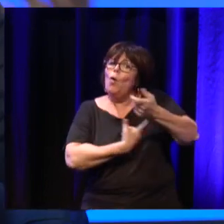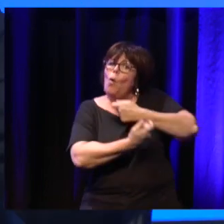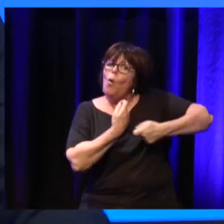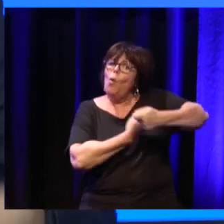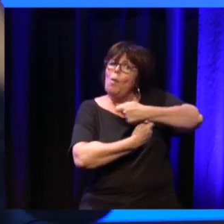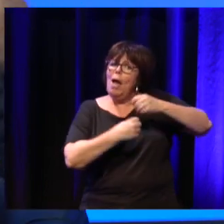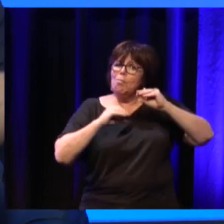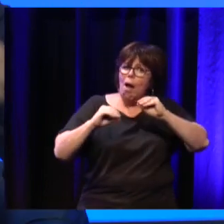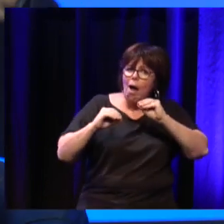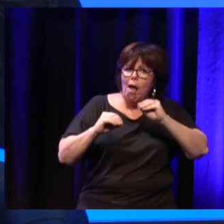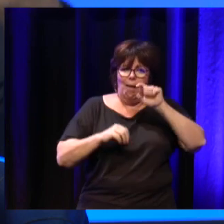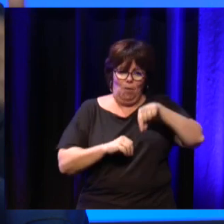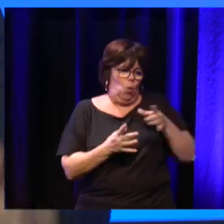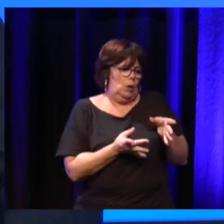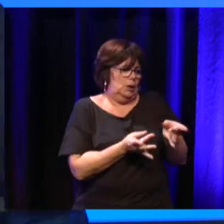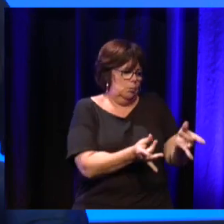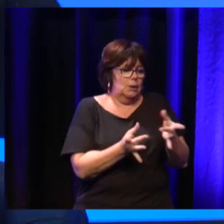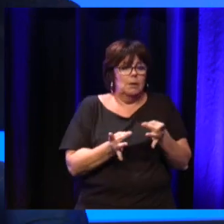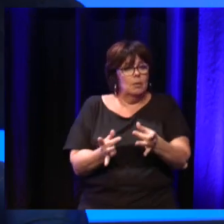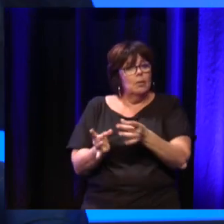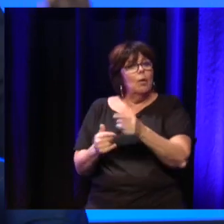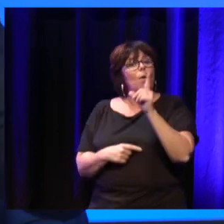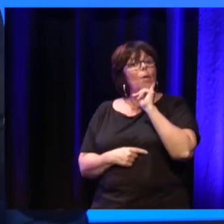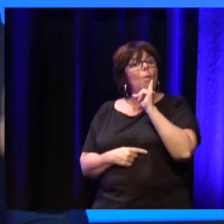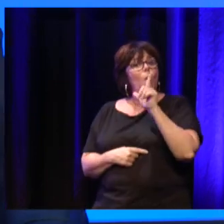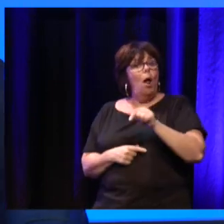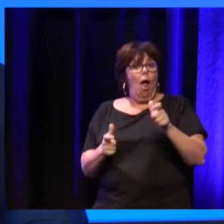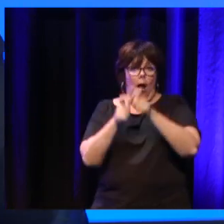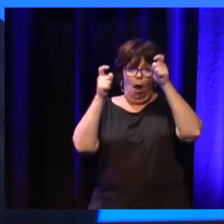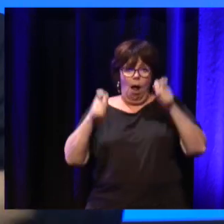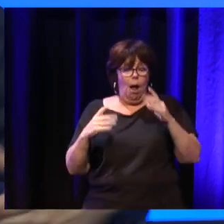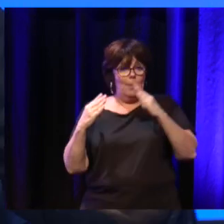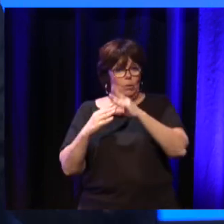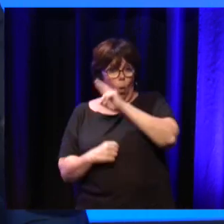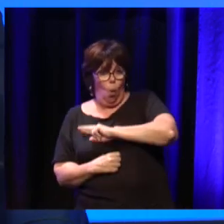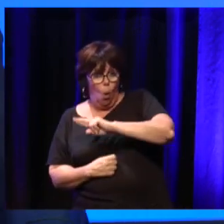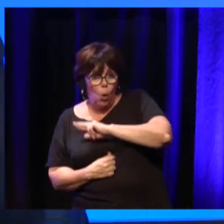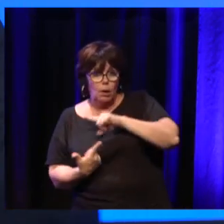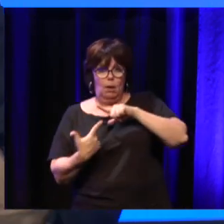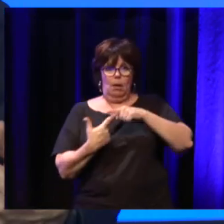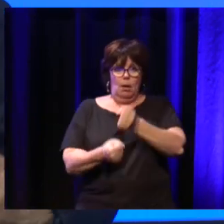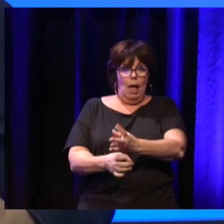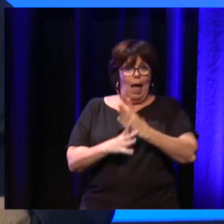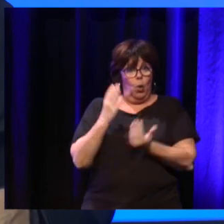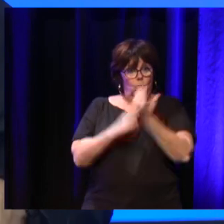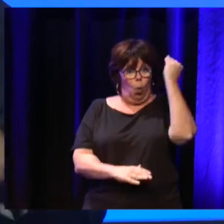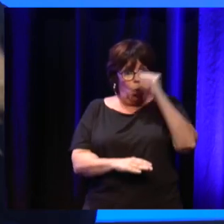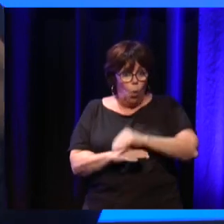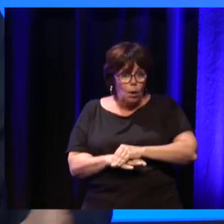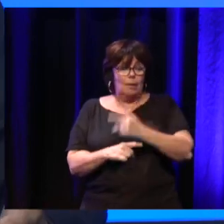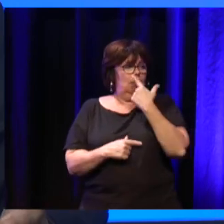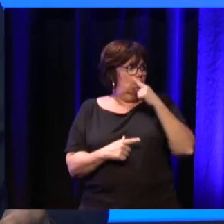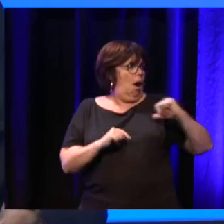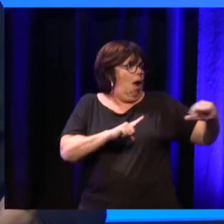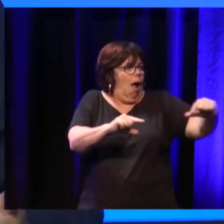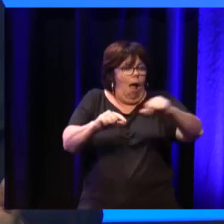'effectivement, on a un accueil de jour, a une consultation de mémoire et on a un EHPAD. Forcément, il y avait une circulation de personnes malades qui était, on va dire,